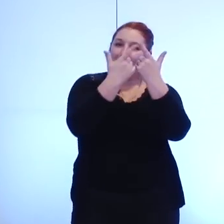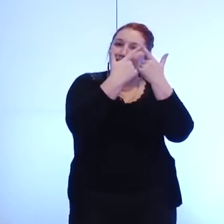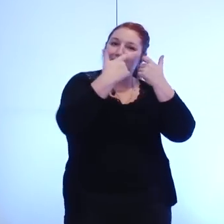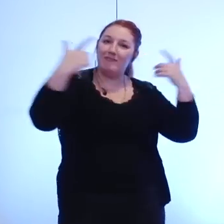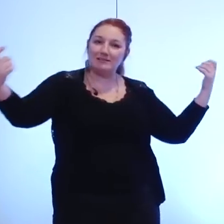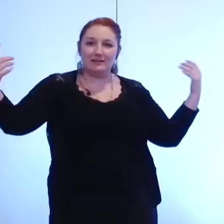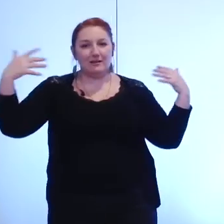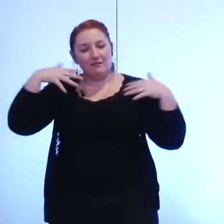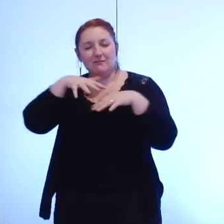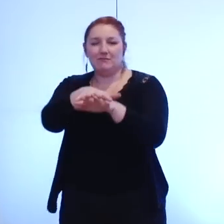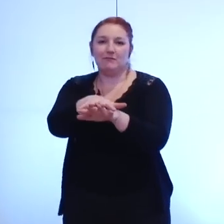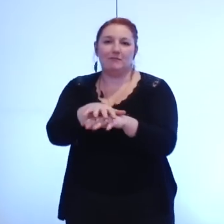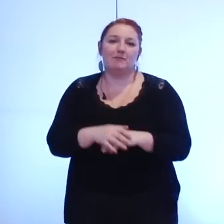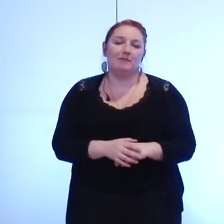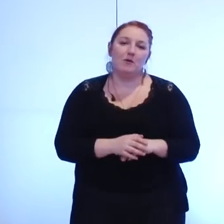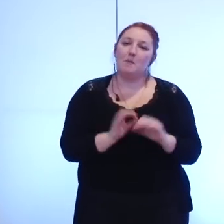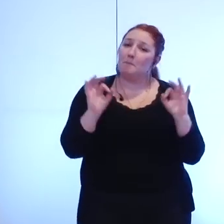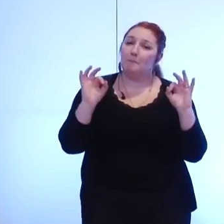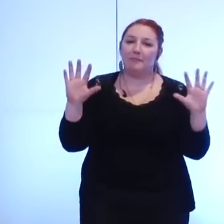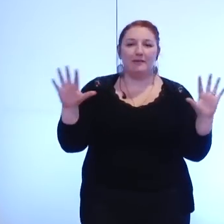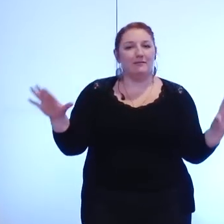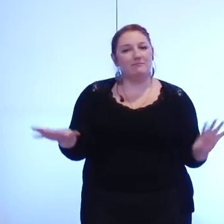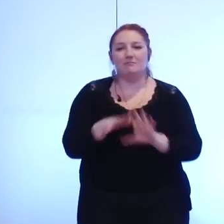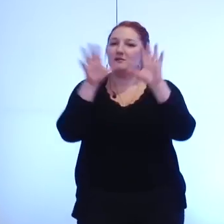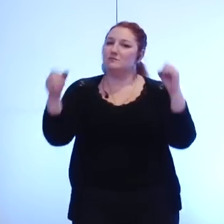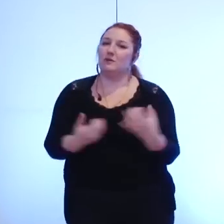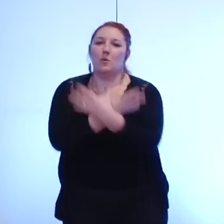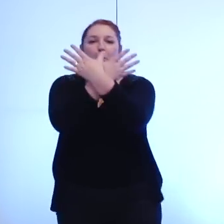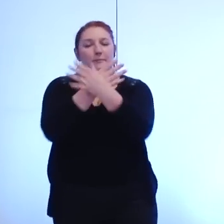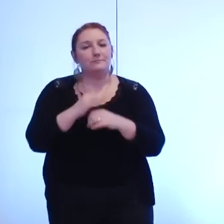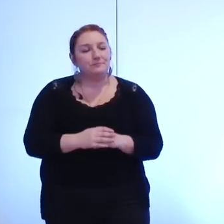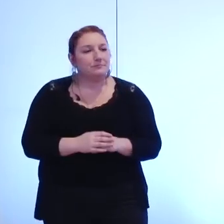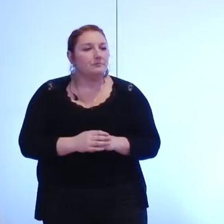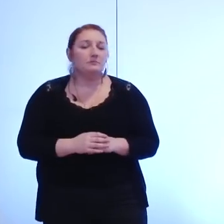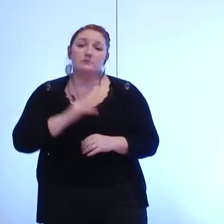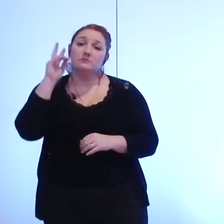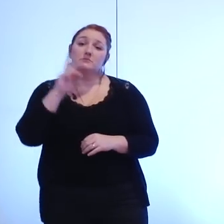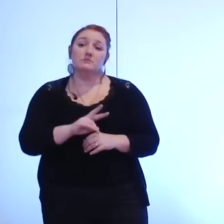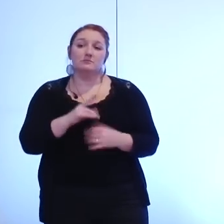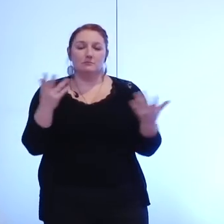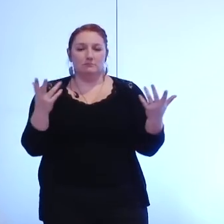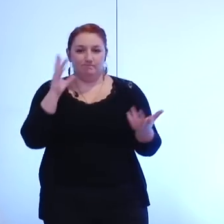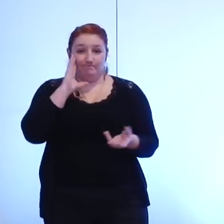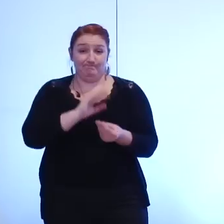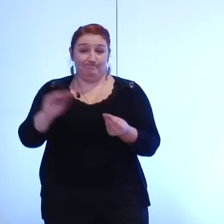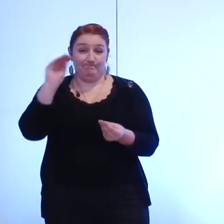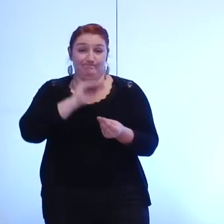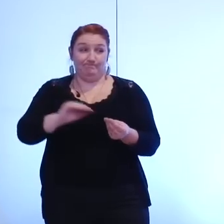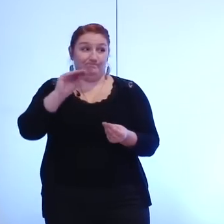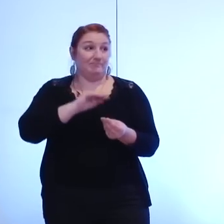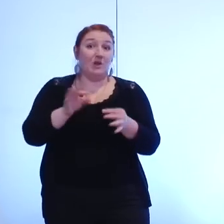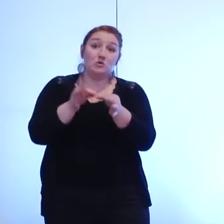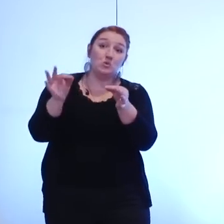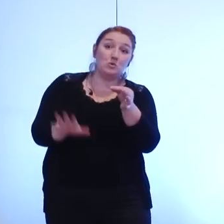métropolitaine il y a sur cette question là beaucoup plus sur cet élément là beaucoup plus de questions que de réponses parce qu'encore une fois